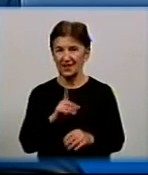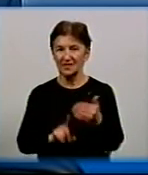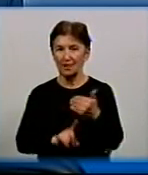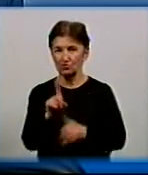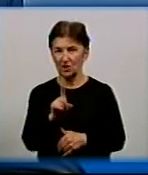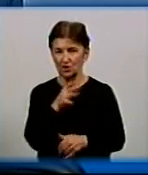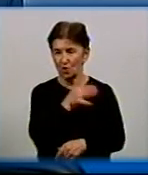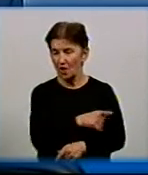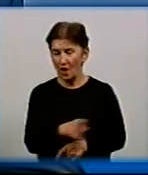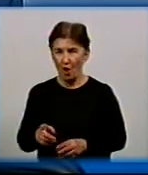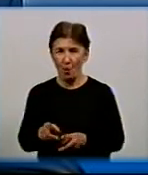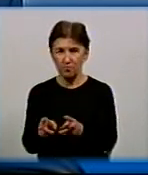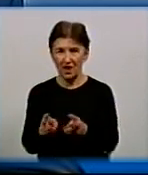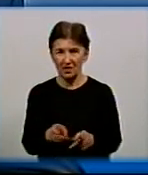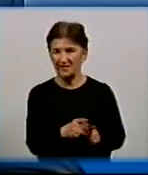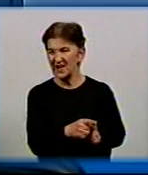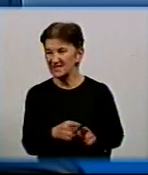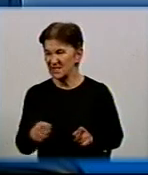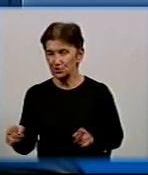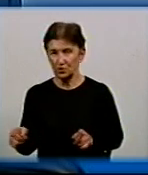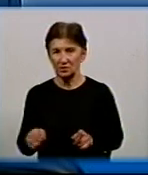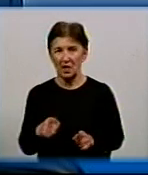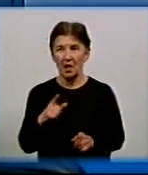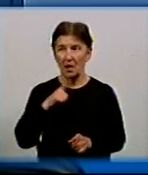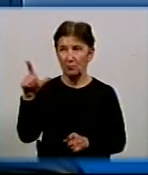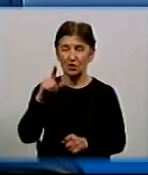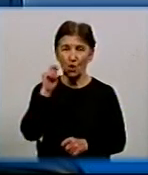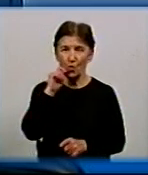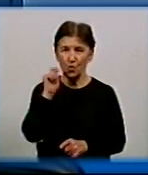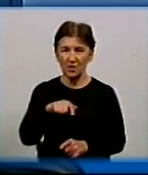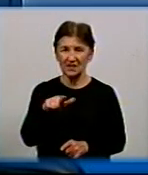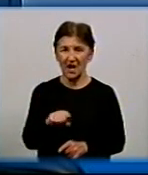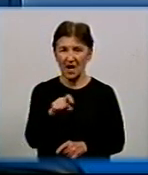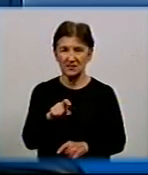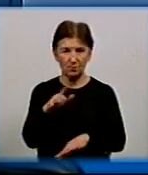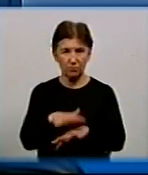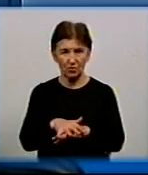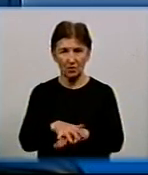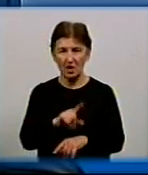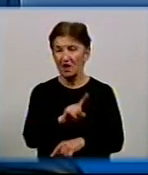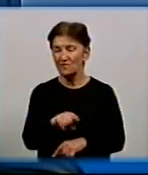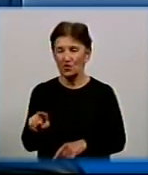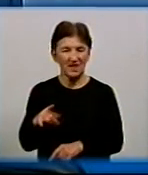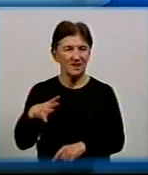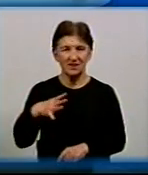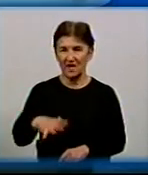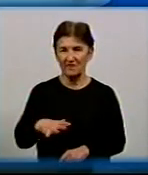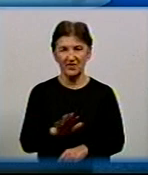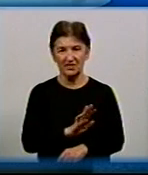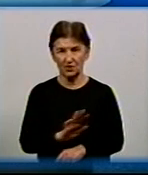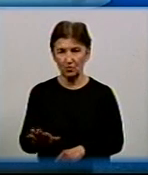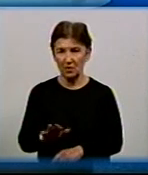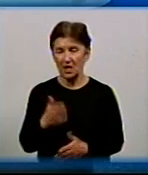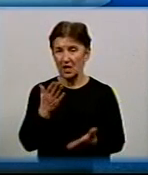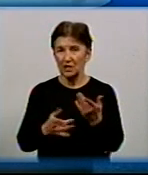сезону, і вже були розмови, наприклад, з Укргазбанком, приватного підприємства, вони їх не витримали. Якщо б